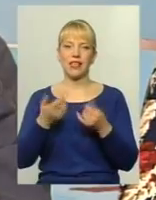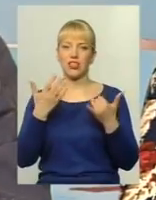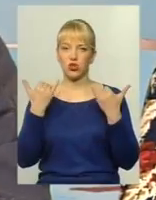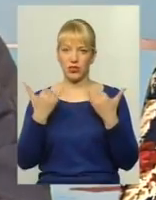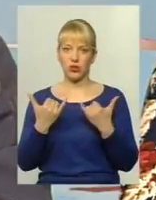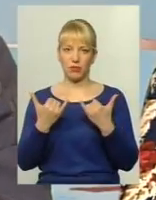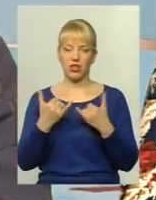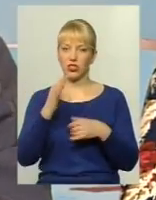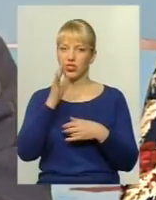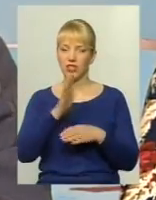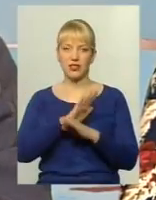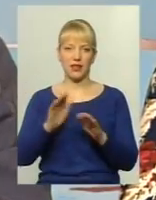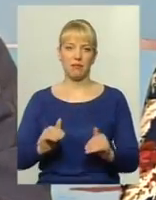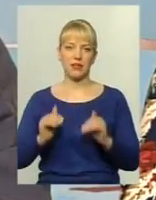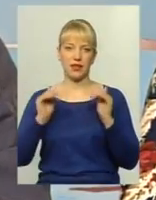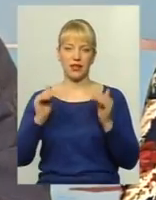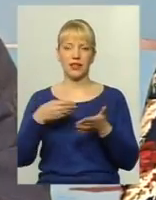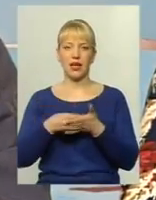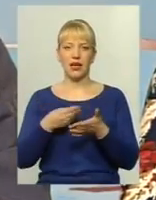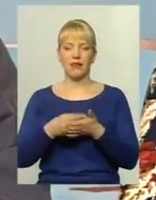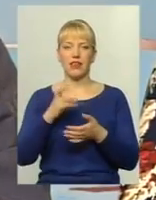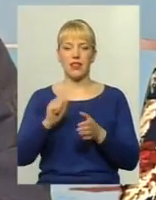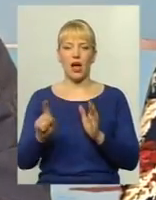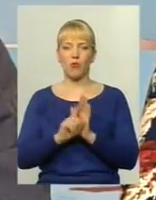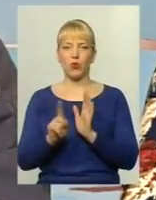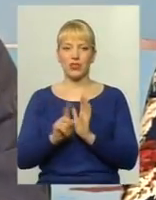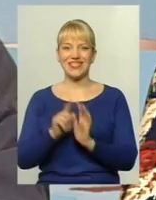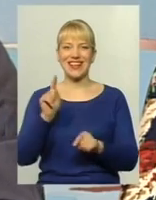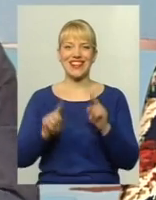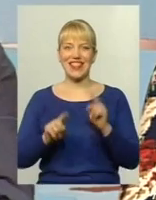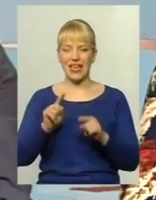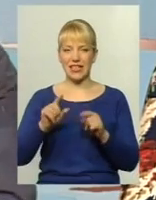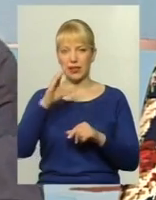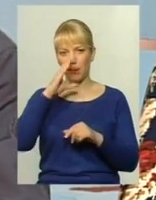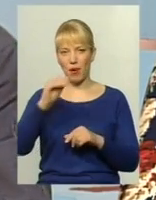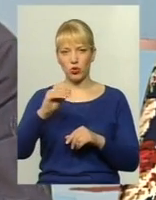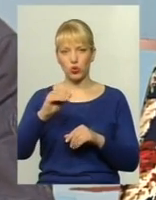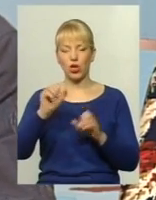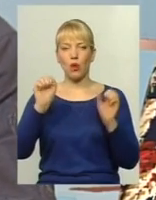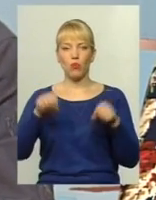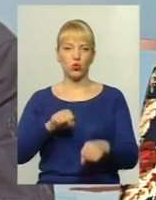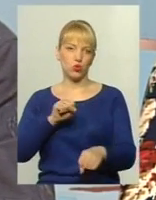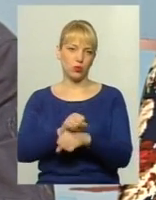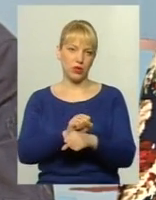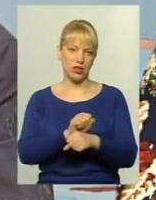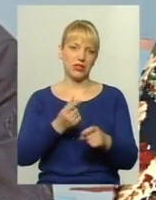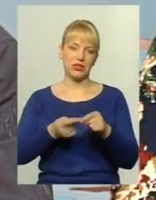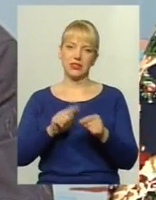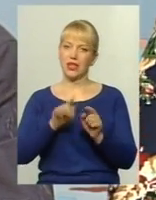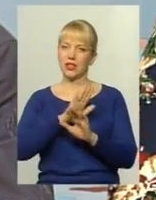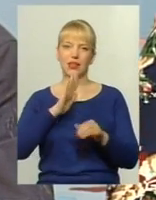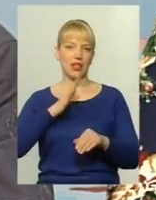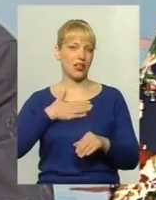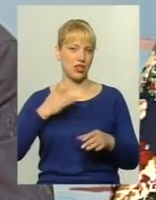теперішній час не підняти тариф на проїзд, то деякі маршрути можуть зупинитися Це не наша